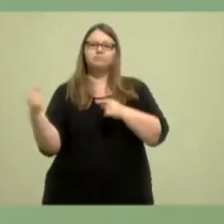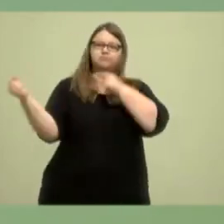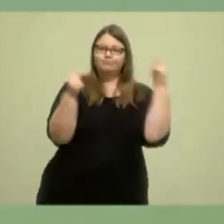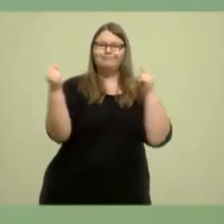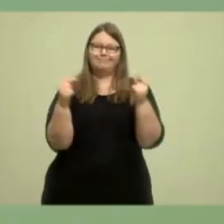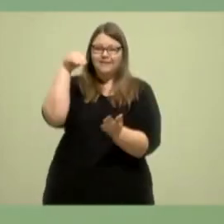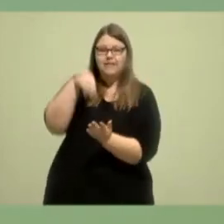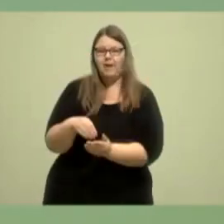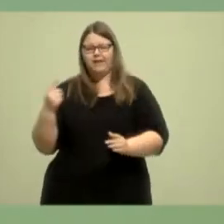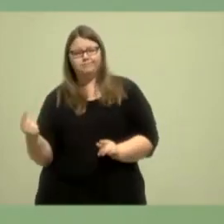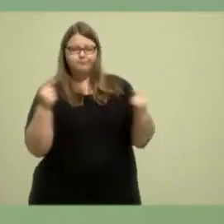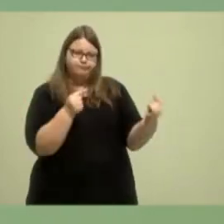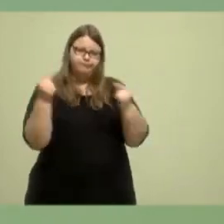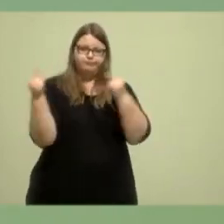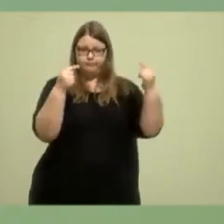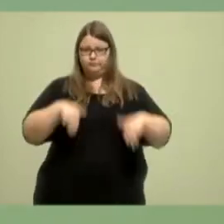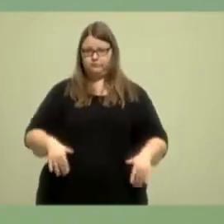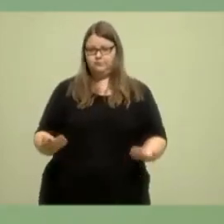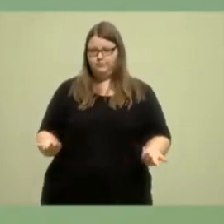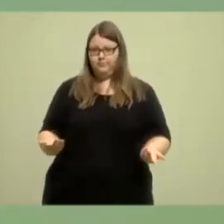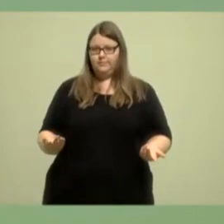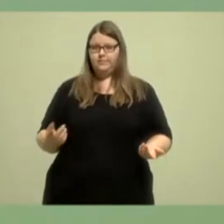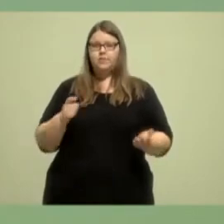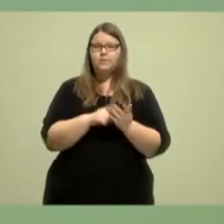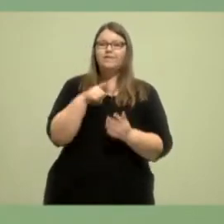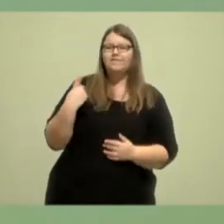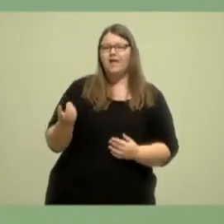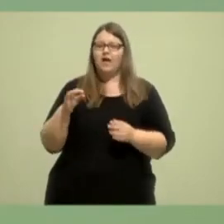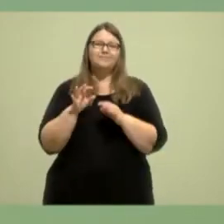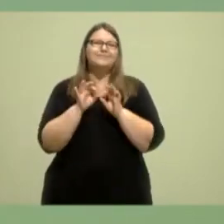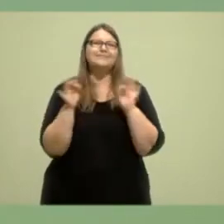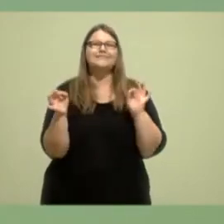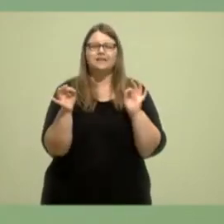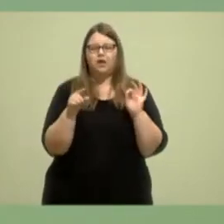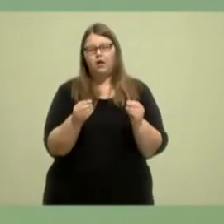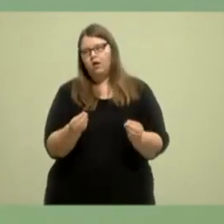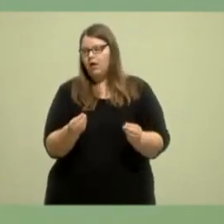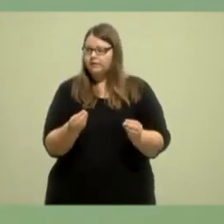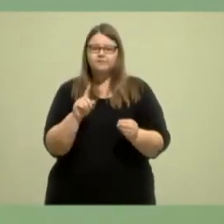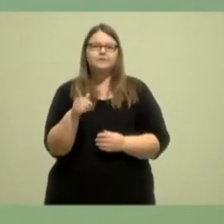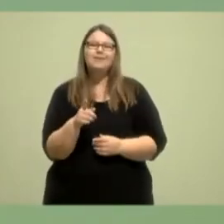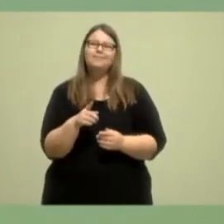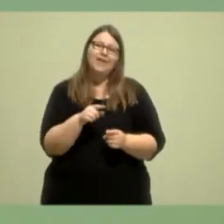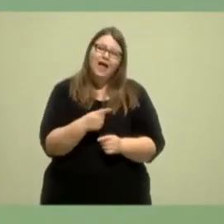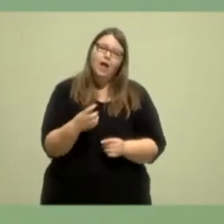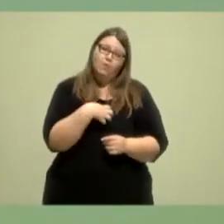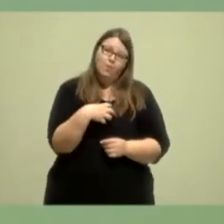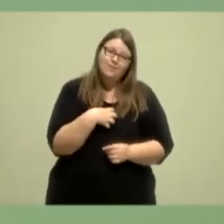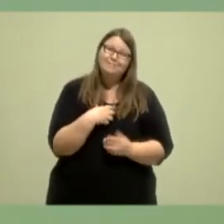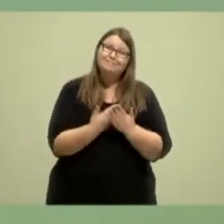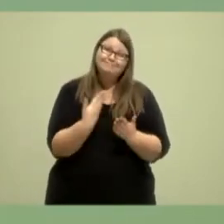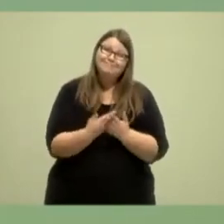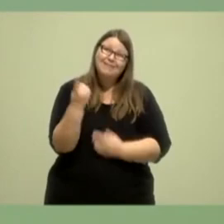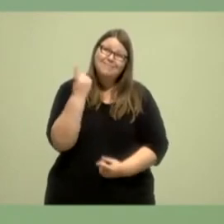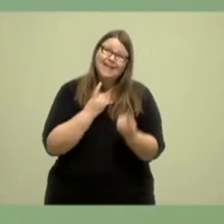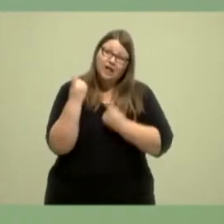Wenn, weil nämlich wir Sätze leid sind, leid sind wie die Mutter aller Probleme ist die Migration. Das